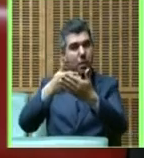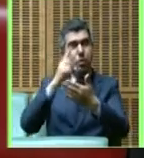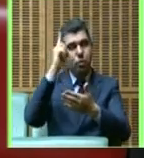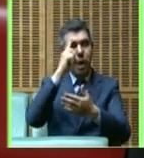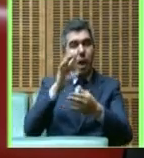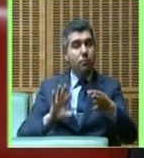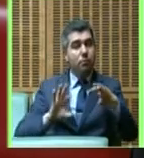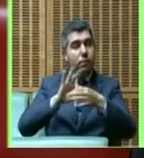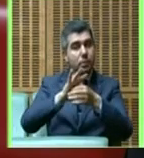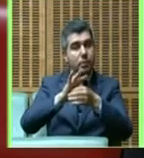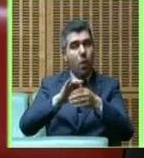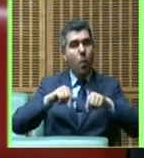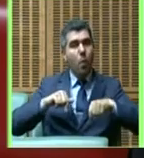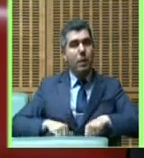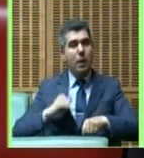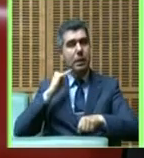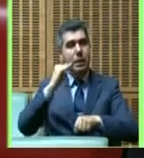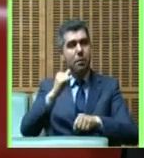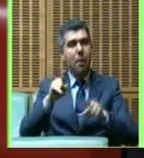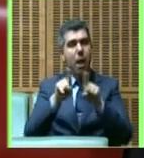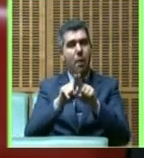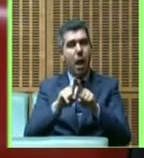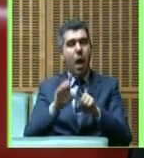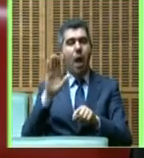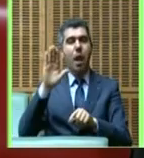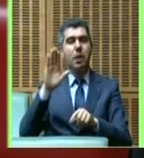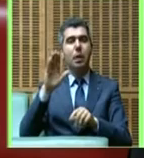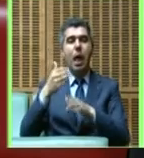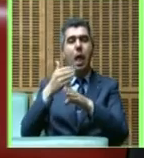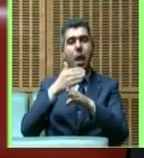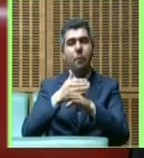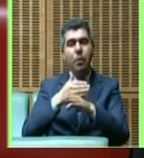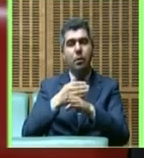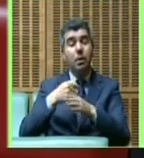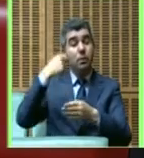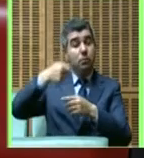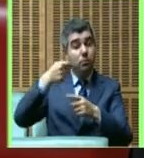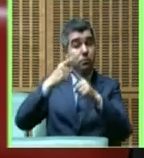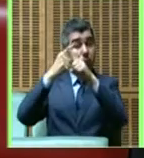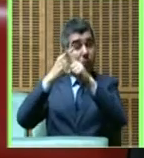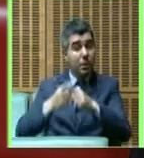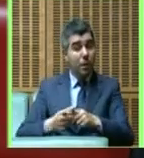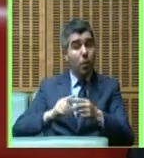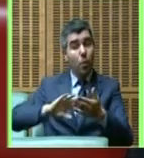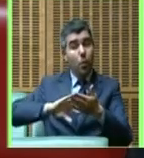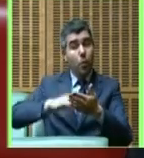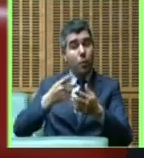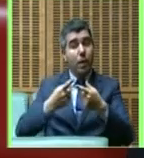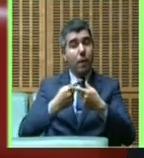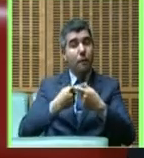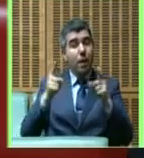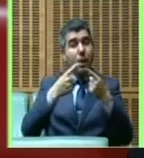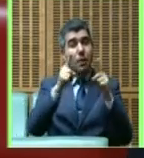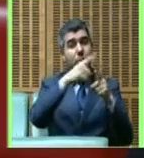الوزارة كانت دائما ولازال عند تعهدتها إذا كان إشكالات في التمويل يمكن تكون ولكن فيما يتفق عليه